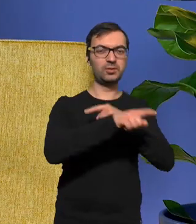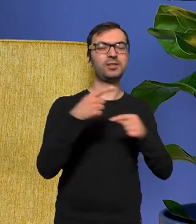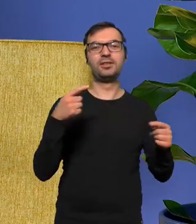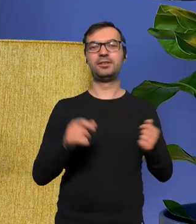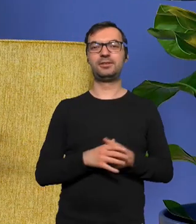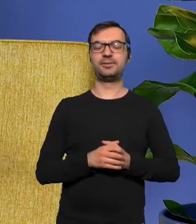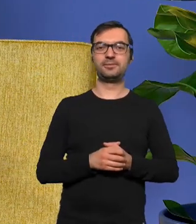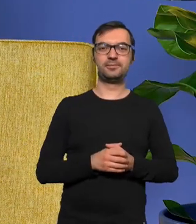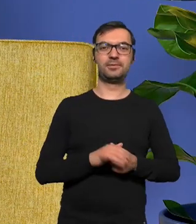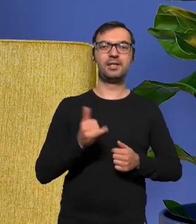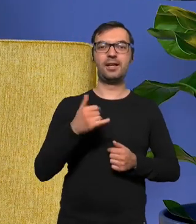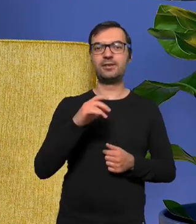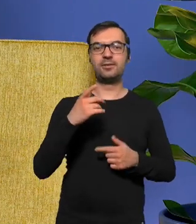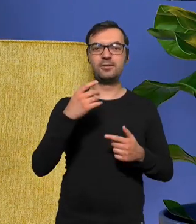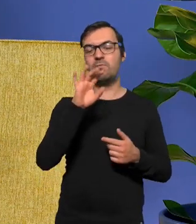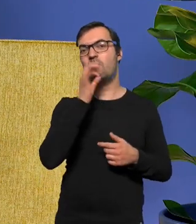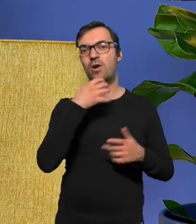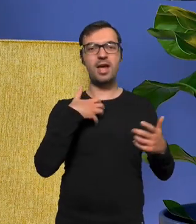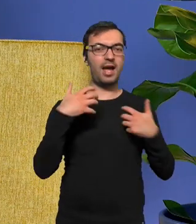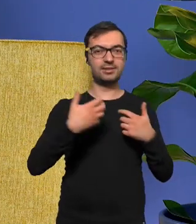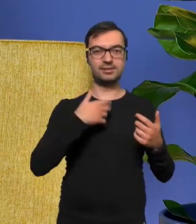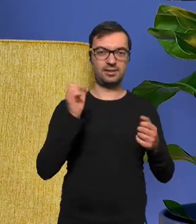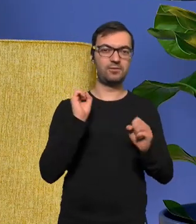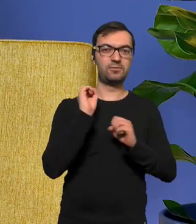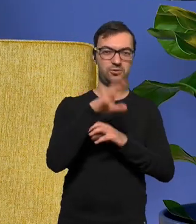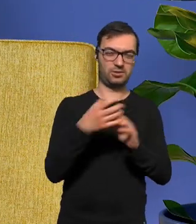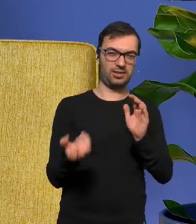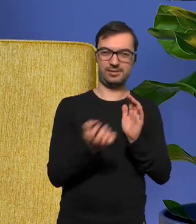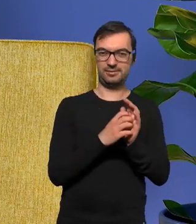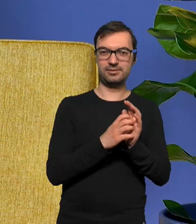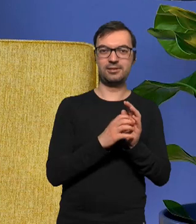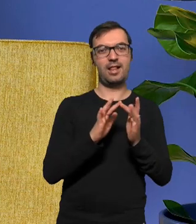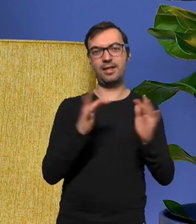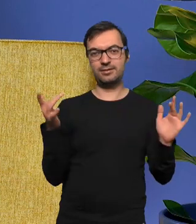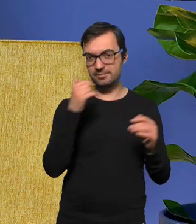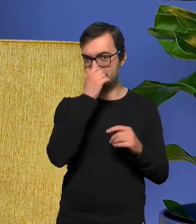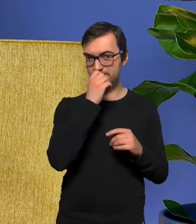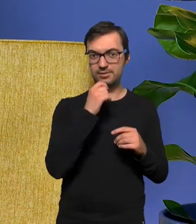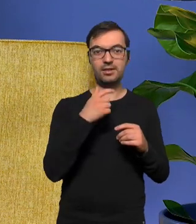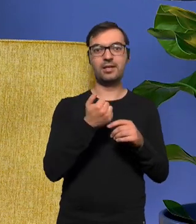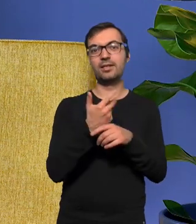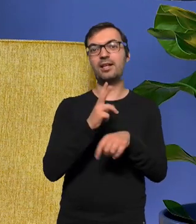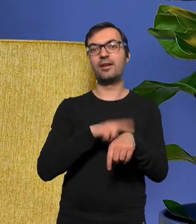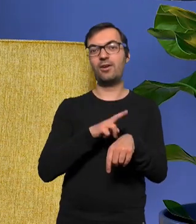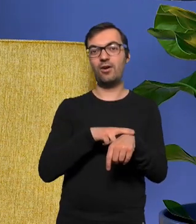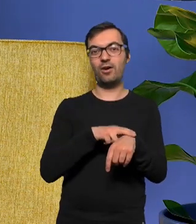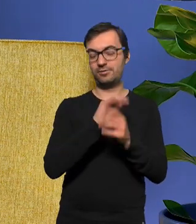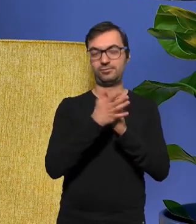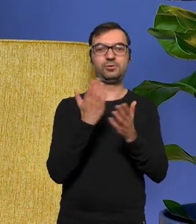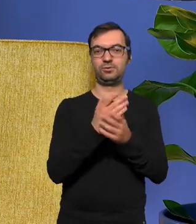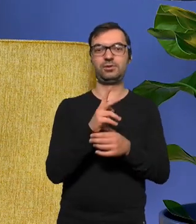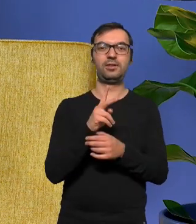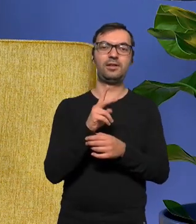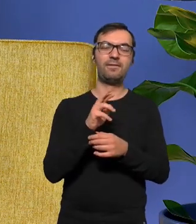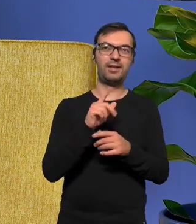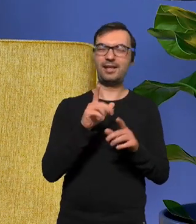wrzucając młodego młodą artystkę z jednym singlem po paru godzinach staje się to viral